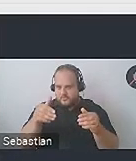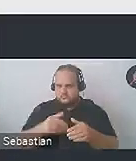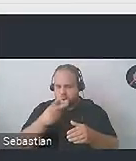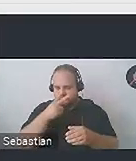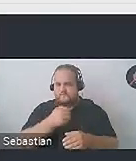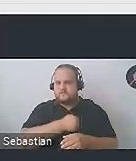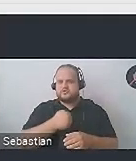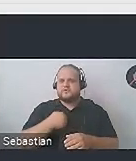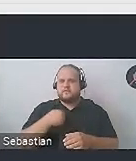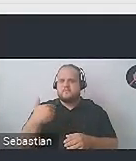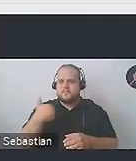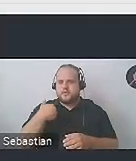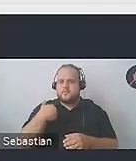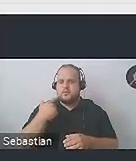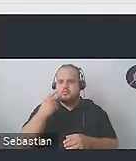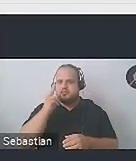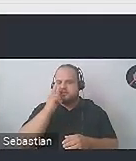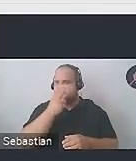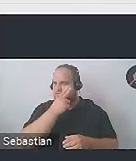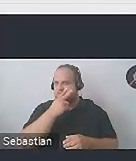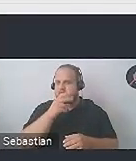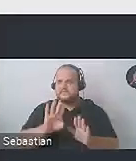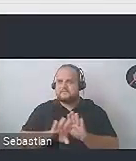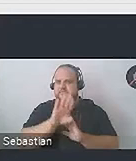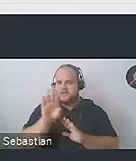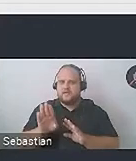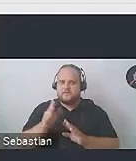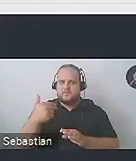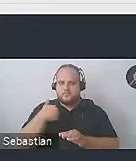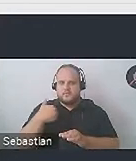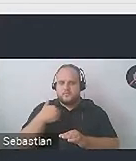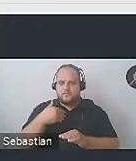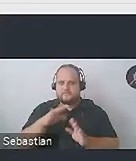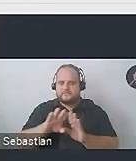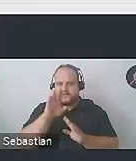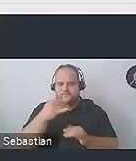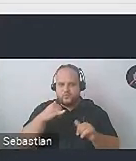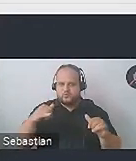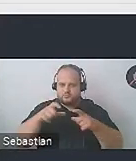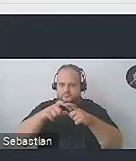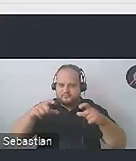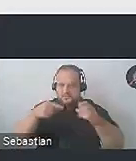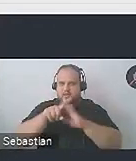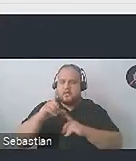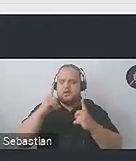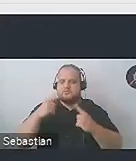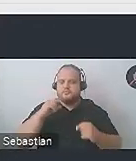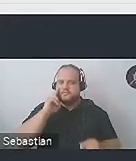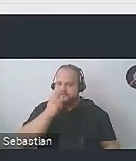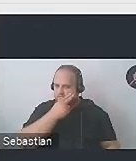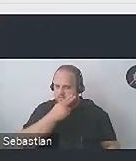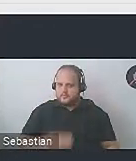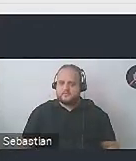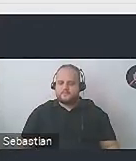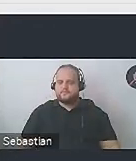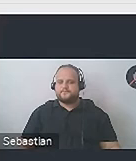Warszawie była tak zwana niewidzialna wystawa, która miała taką malutką wystawę z różnymi urządzeniami dla osób niedowidzących i